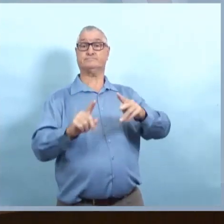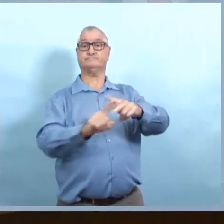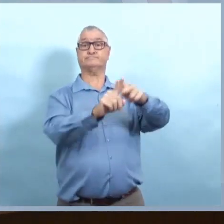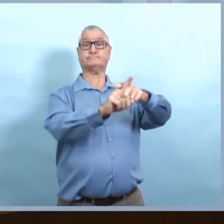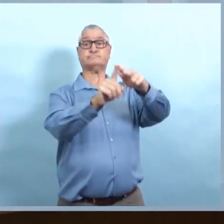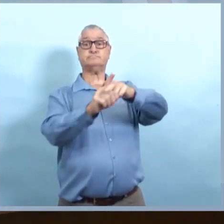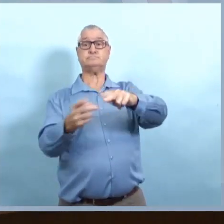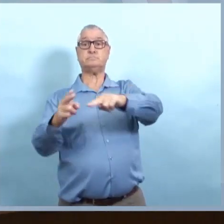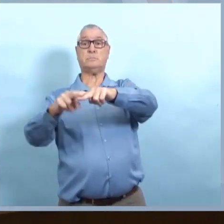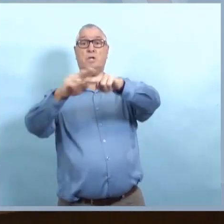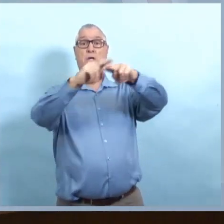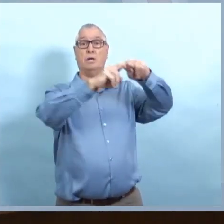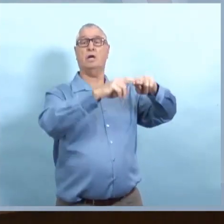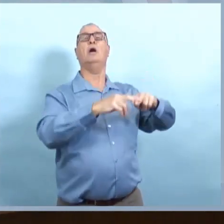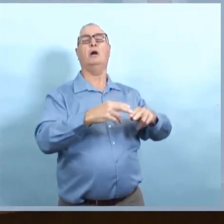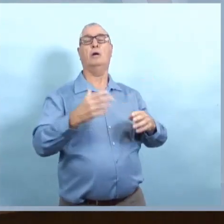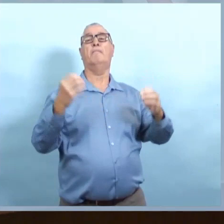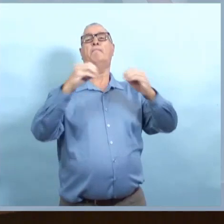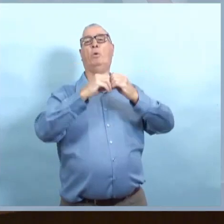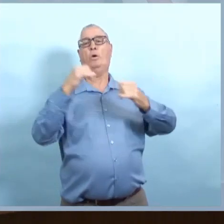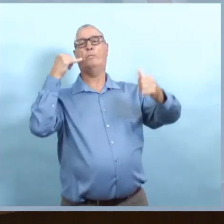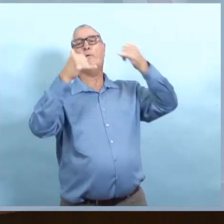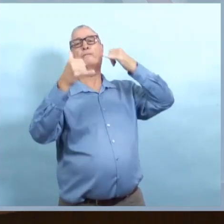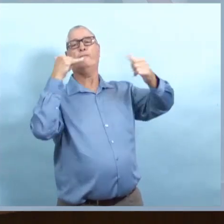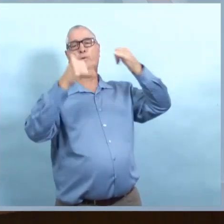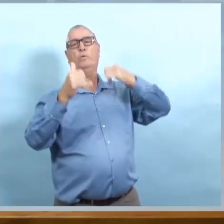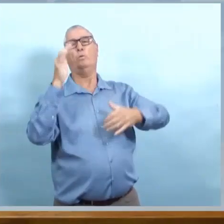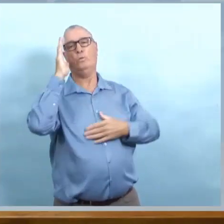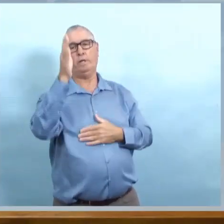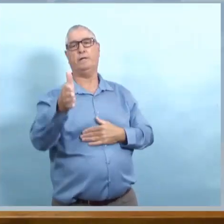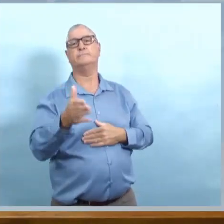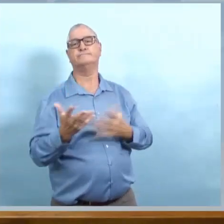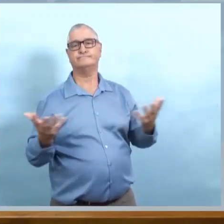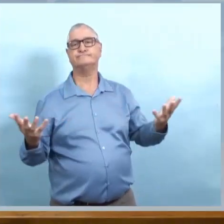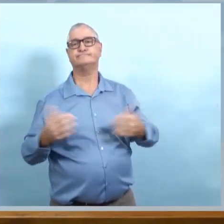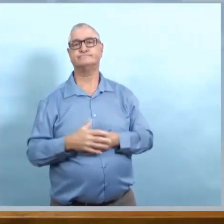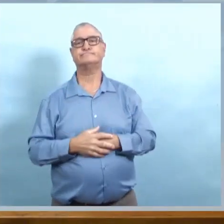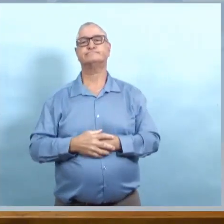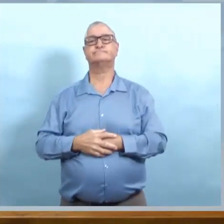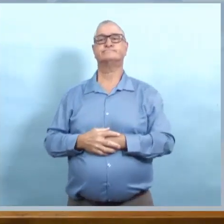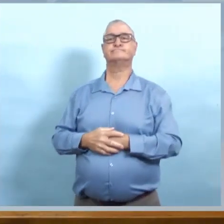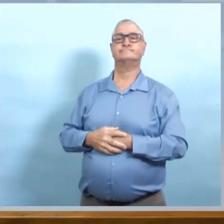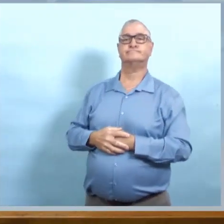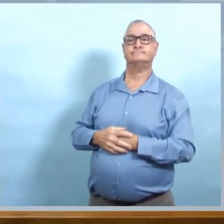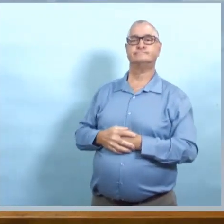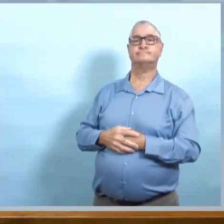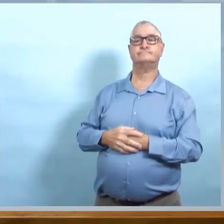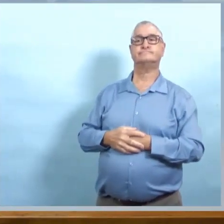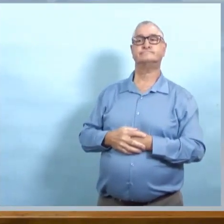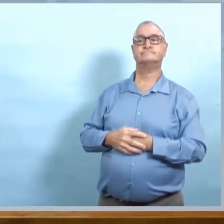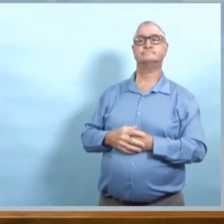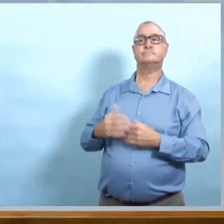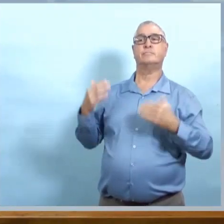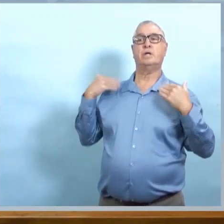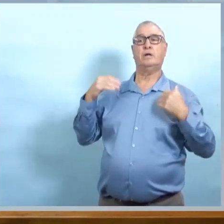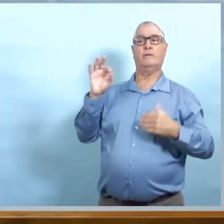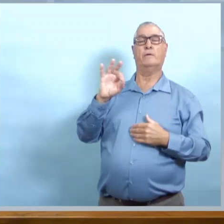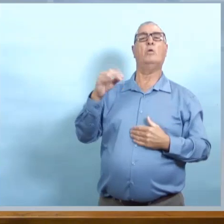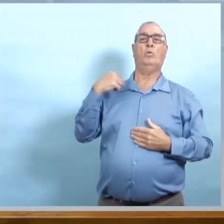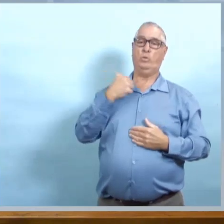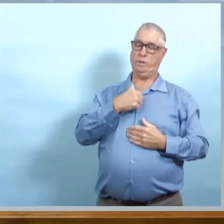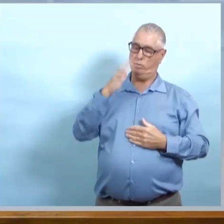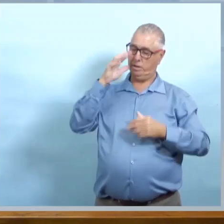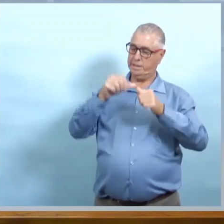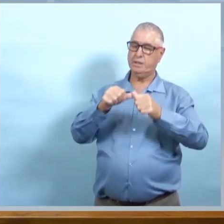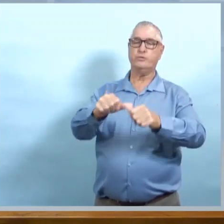Je n'ai pas de renseignement précis là-dessus. Je pense que nous examinons toujours ce genre de choses mais à mesure que nous voyons l'augmentation du nombre de cas